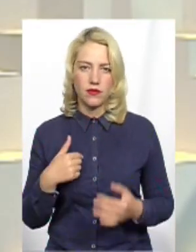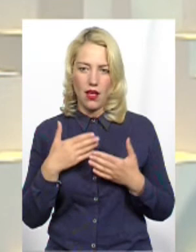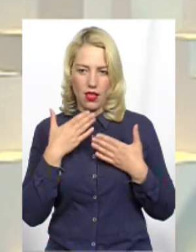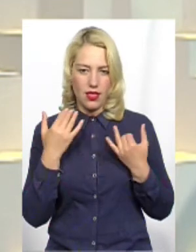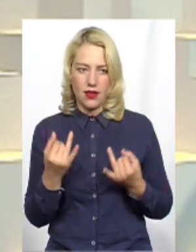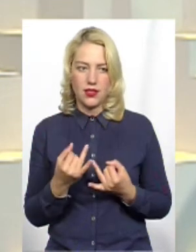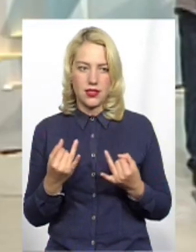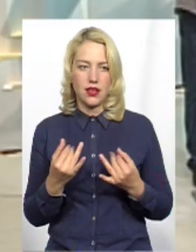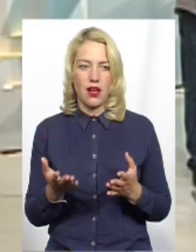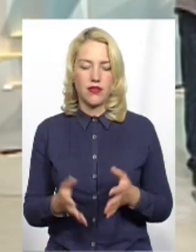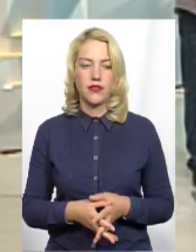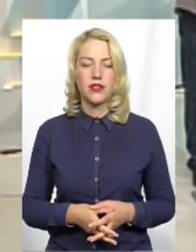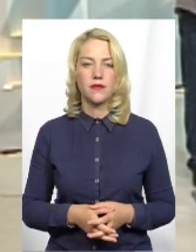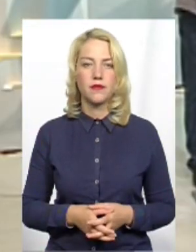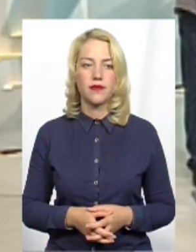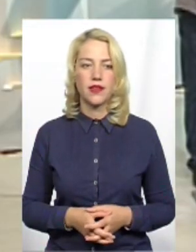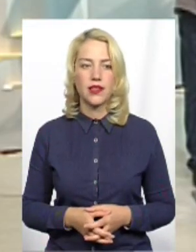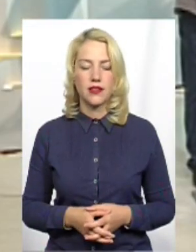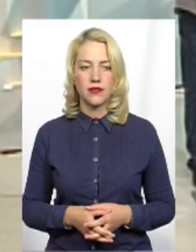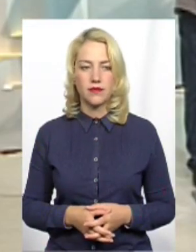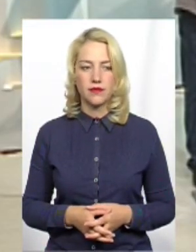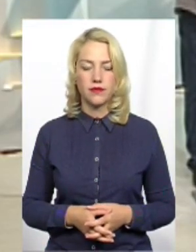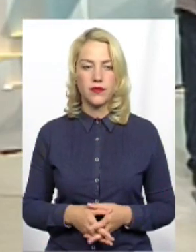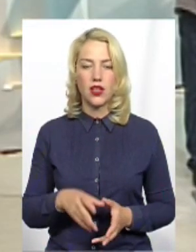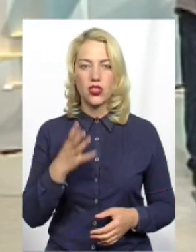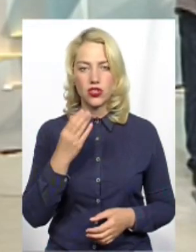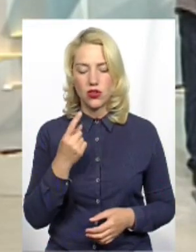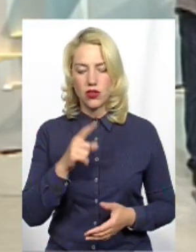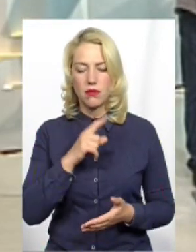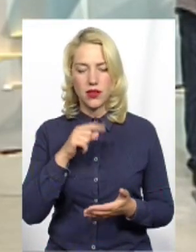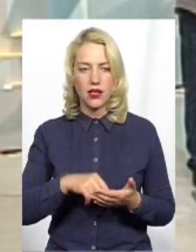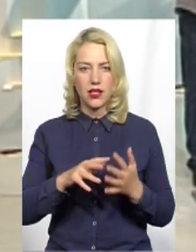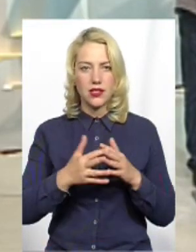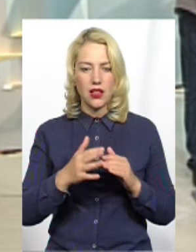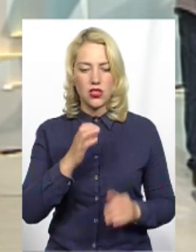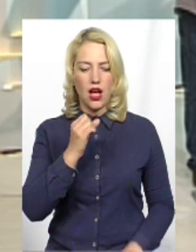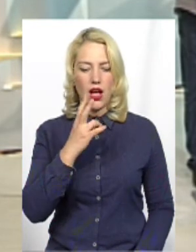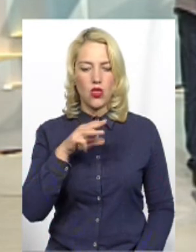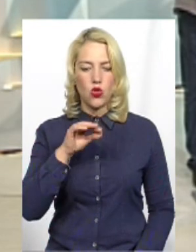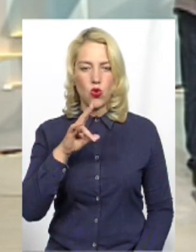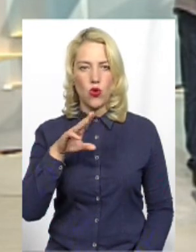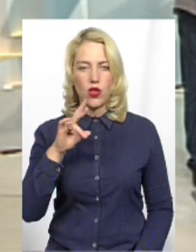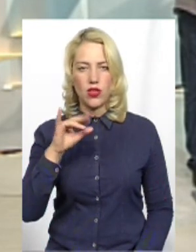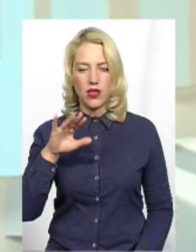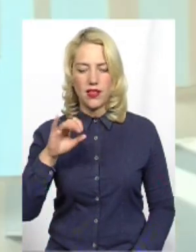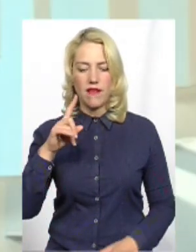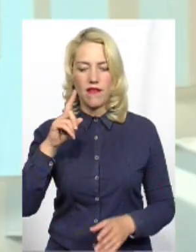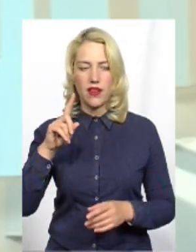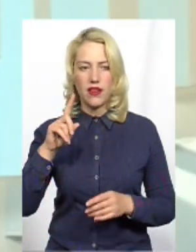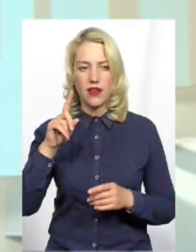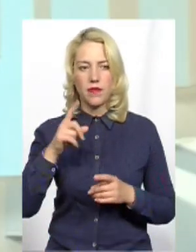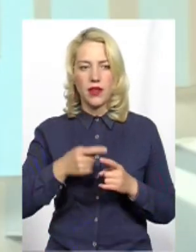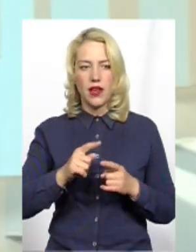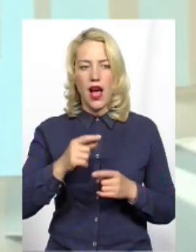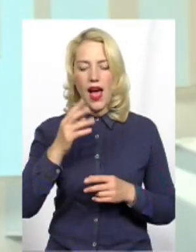цікавився Мабуть, не дуже військова таємниця І ще одне питання Селище Антоніне Відоме архітектурною спадщиною графа